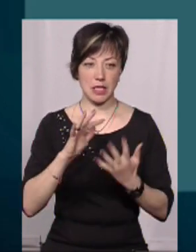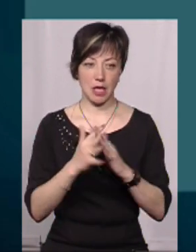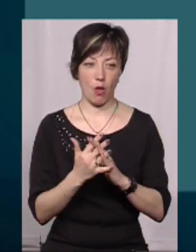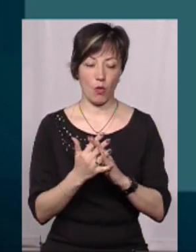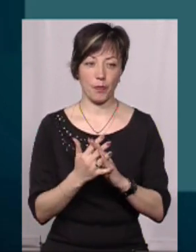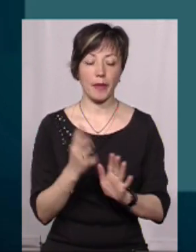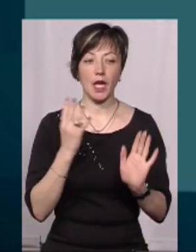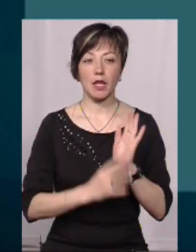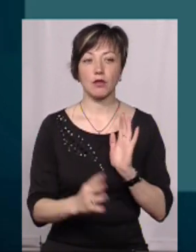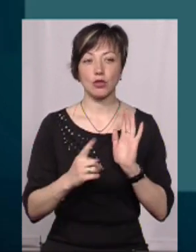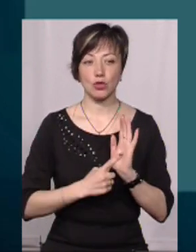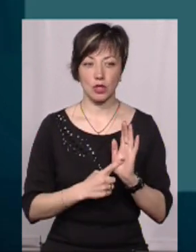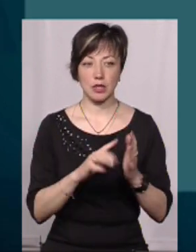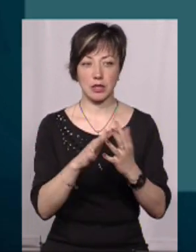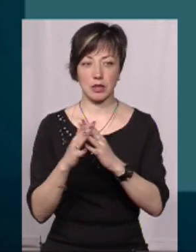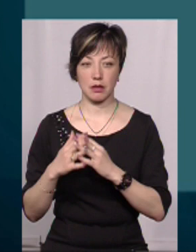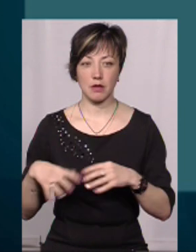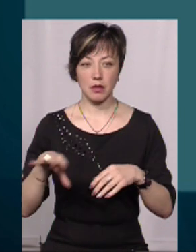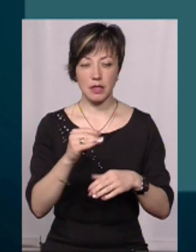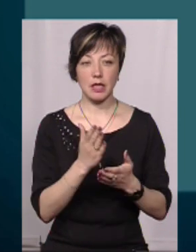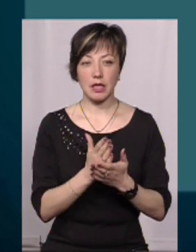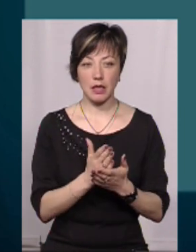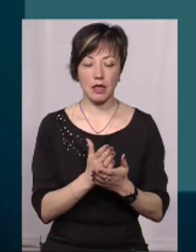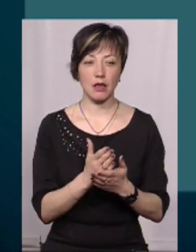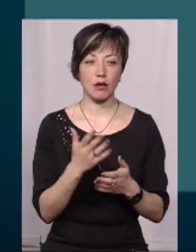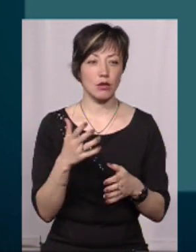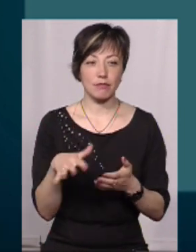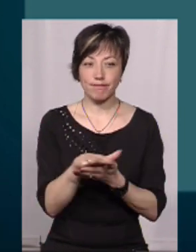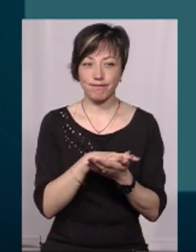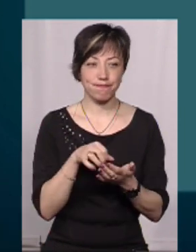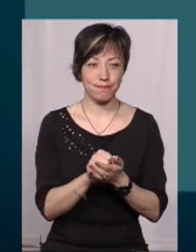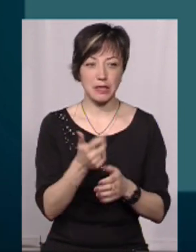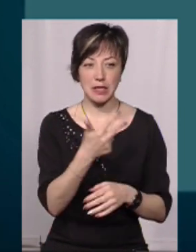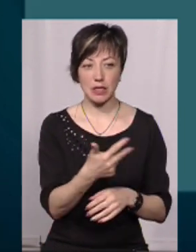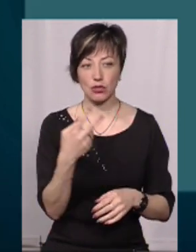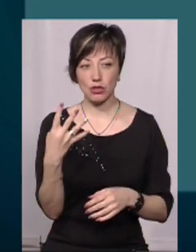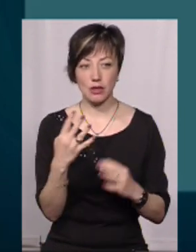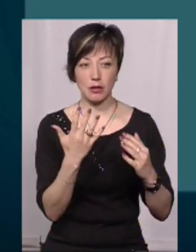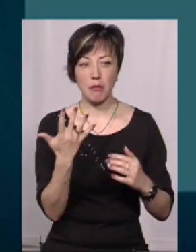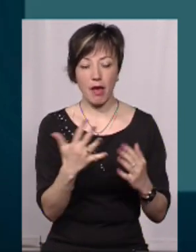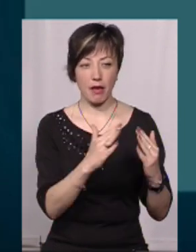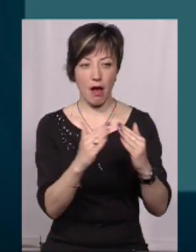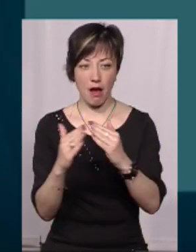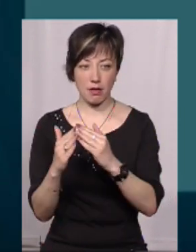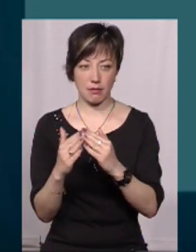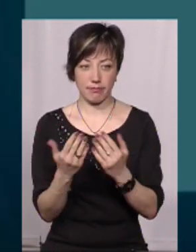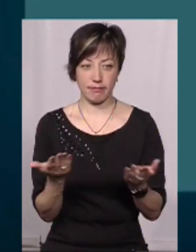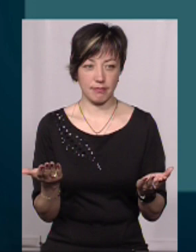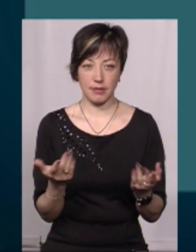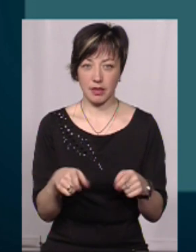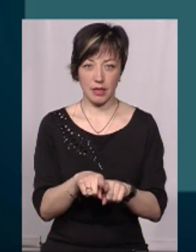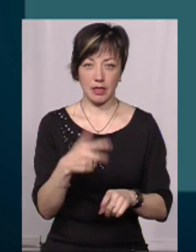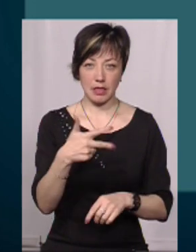Тут в нас 96 населених пунктів. Є вже села, які практично вимирають. Осталося 3-4-5 хаб і таких відсотків 30